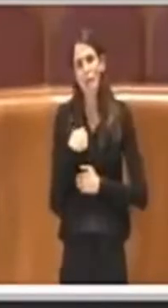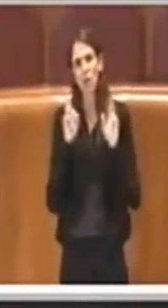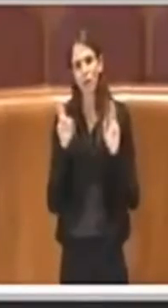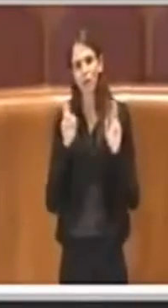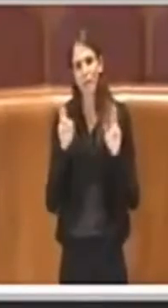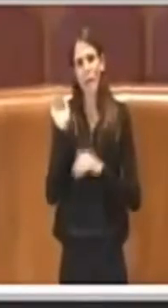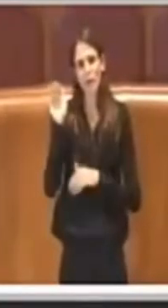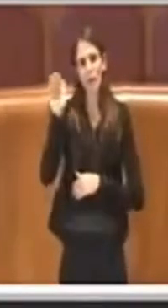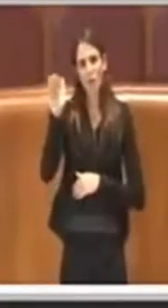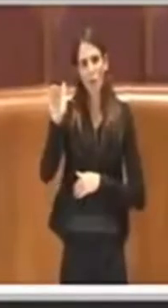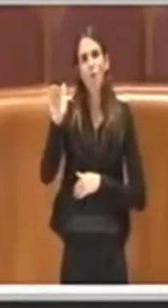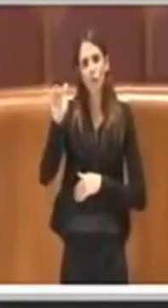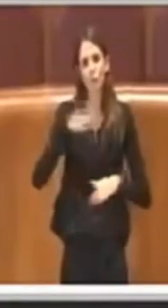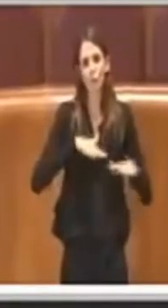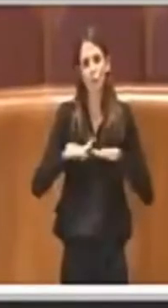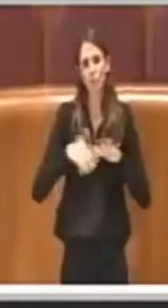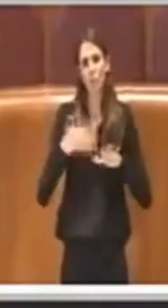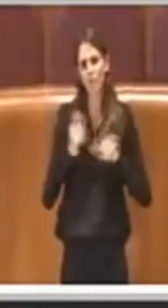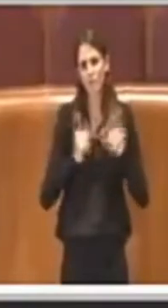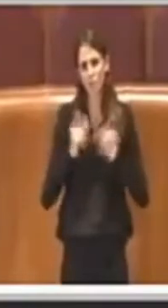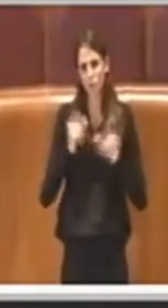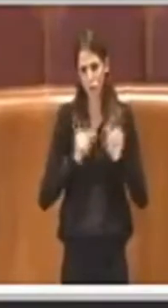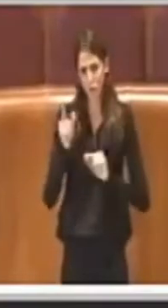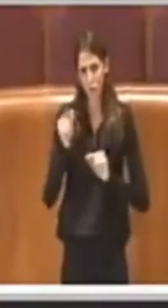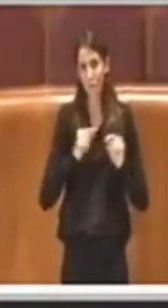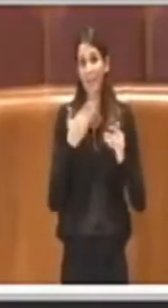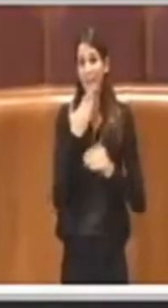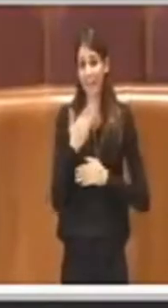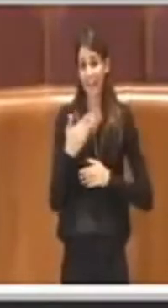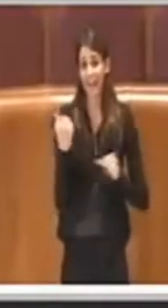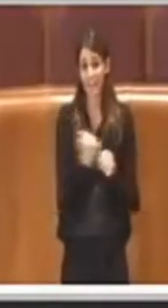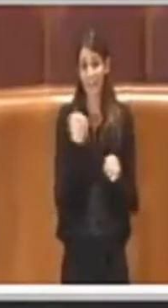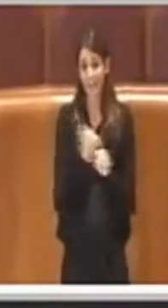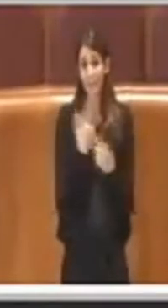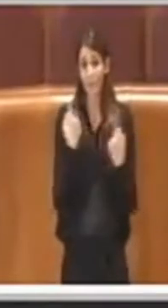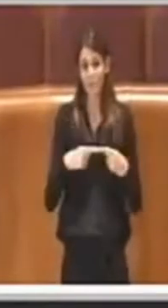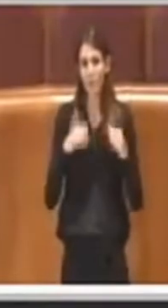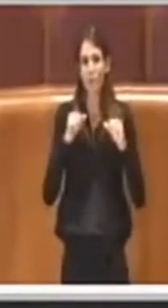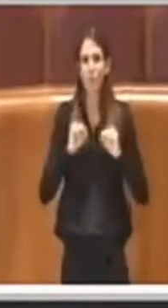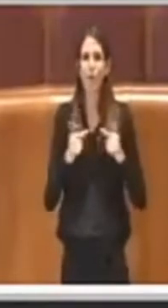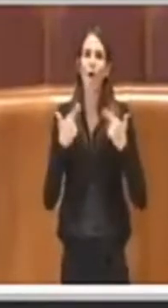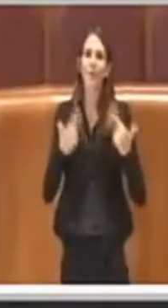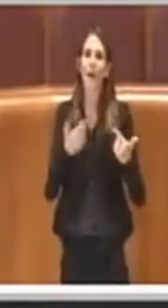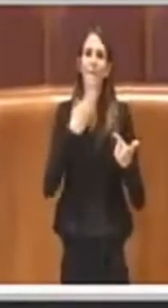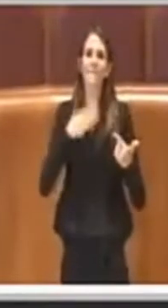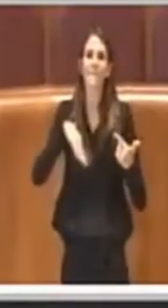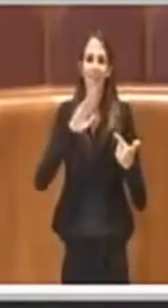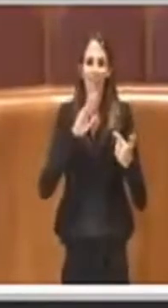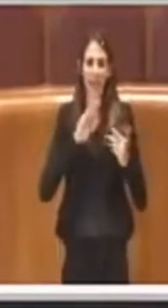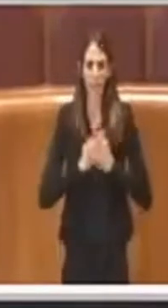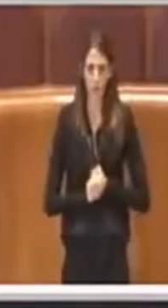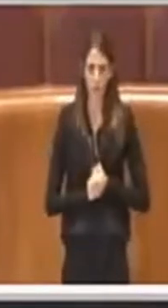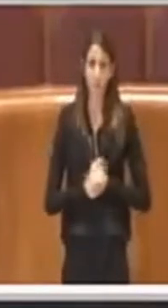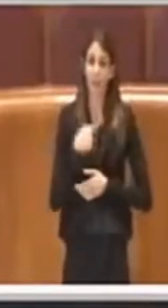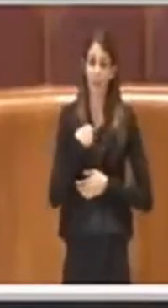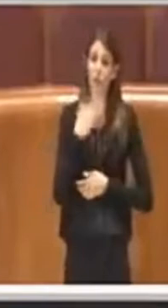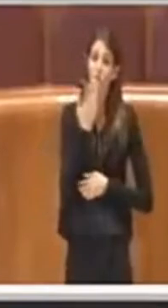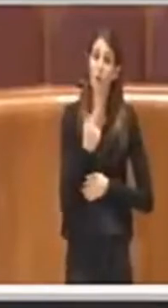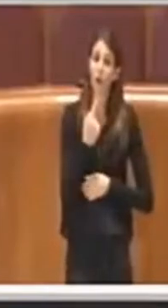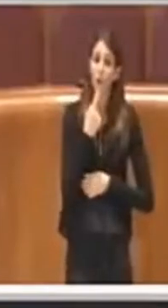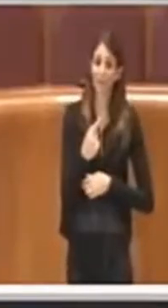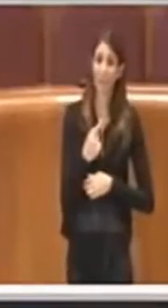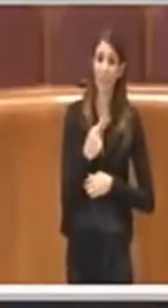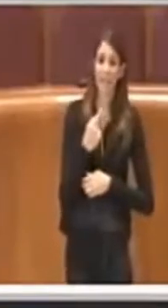troveranno giovamento i cittadini e tutte le altre amministrazioni a venire. E sì, perché questo lo voglio dire ai vari